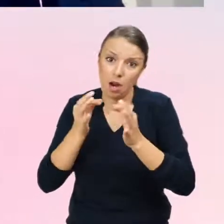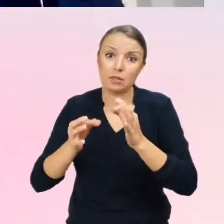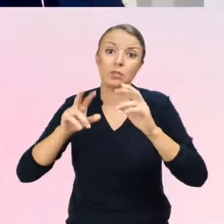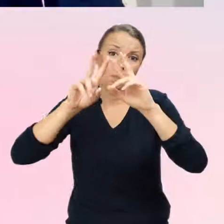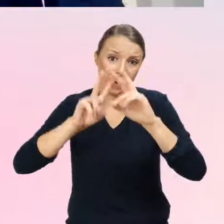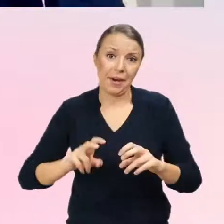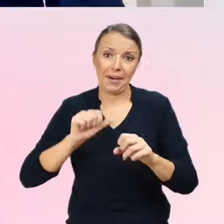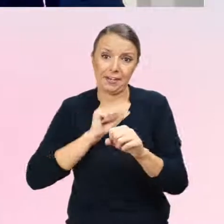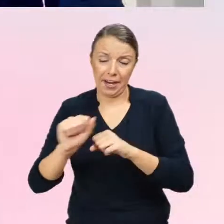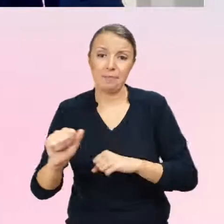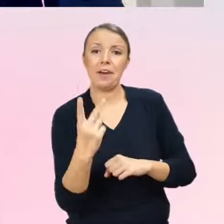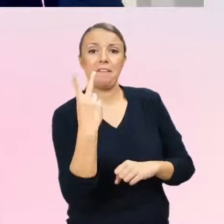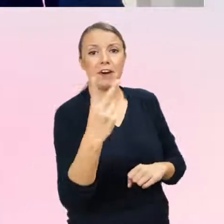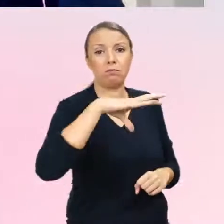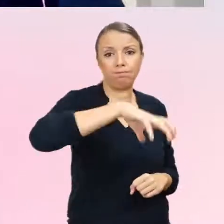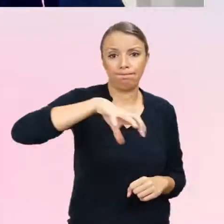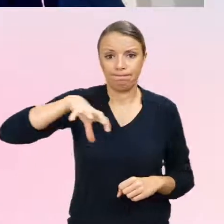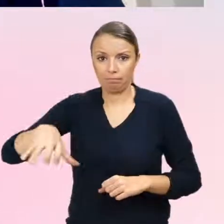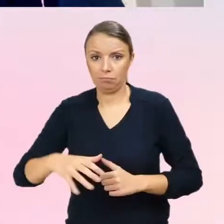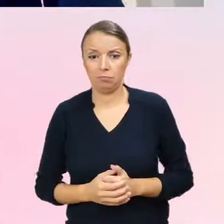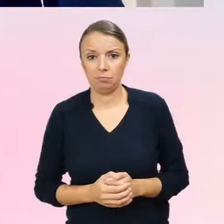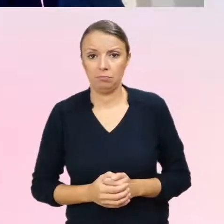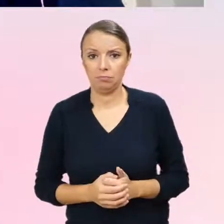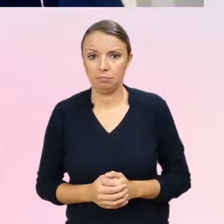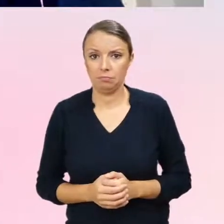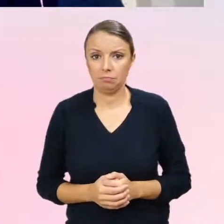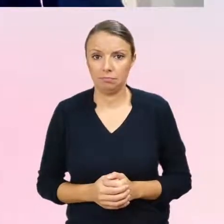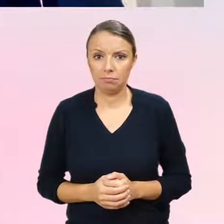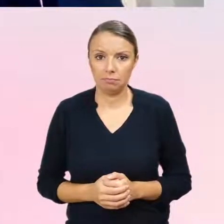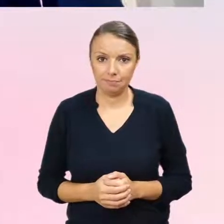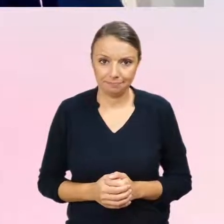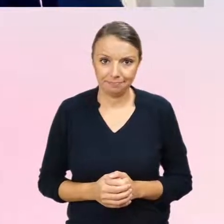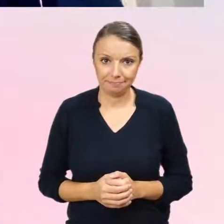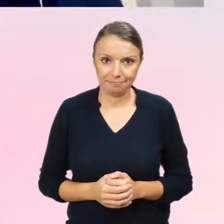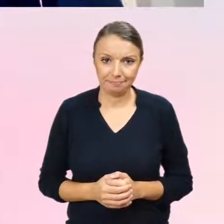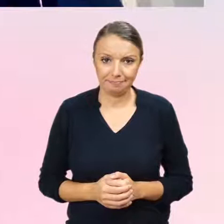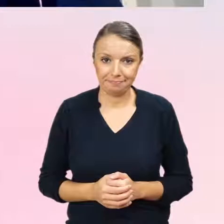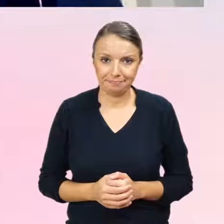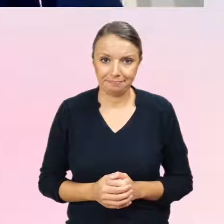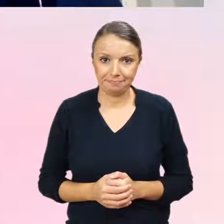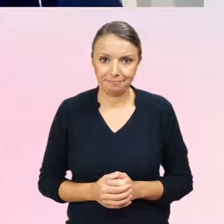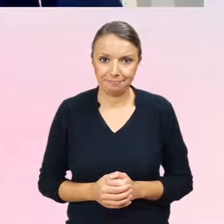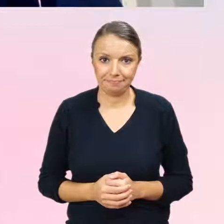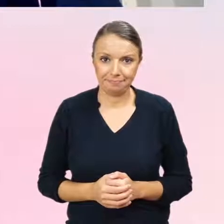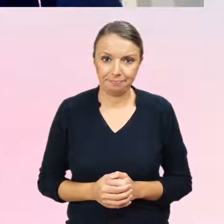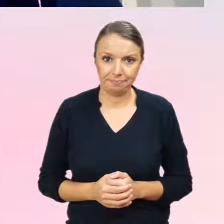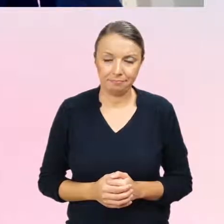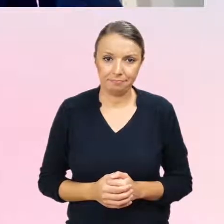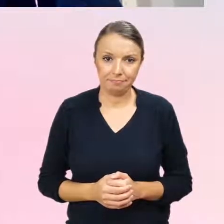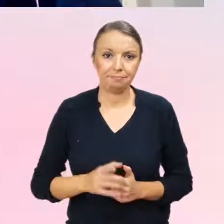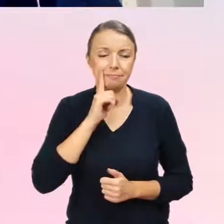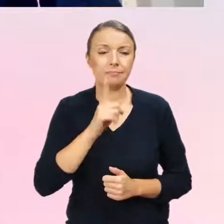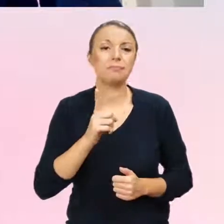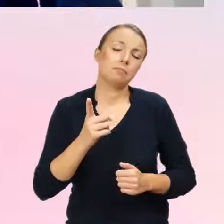charakterystyki. W przypadku większości dzieci